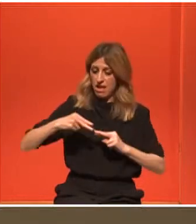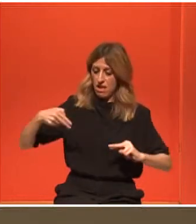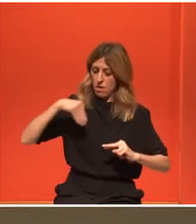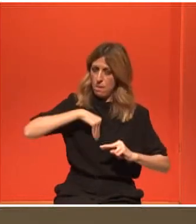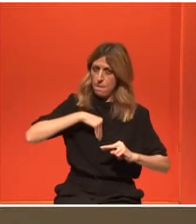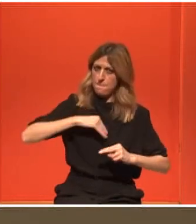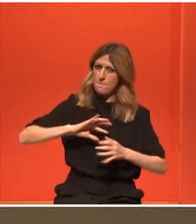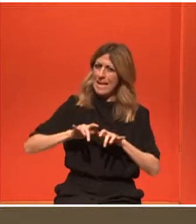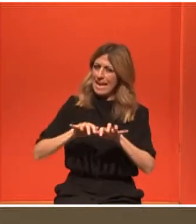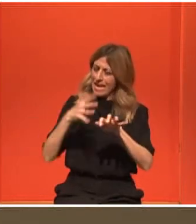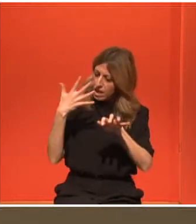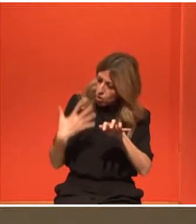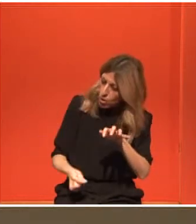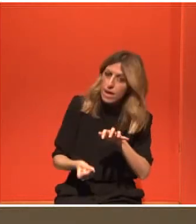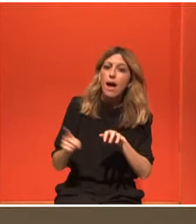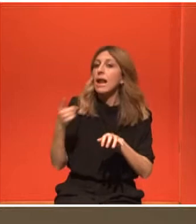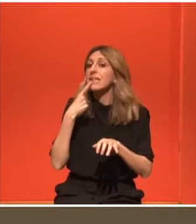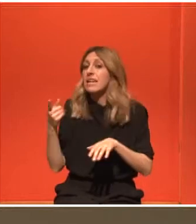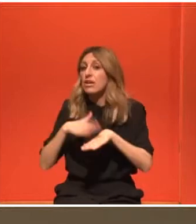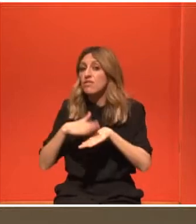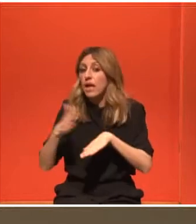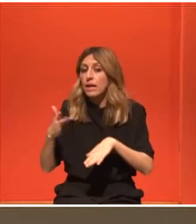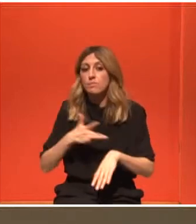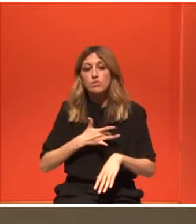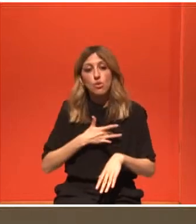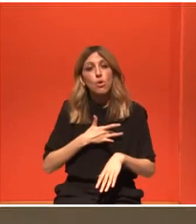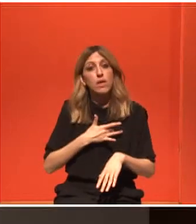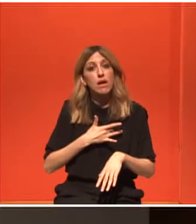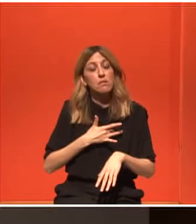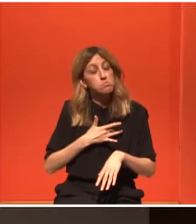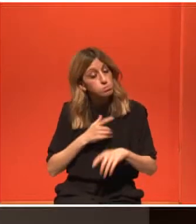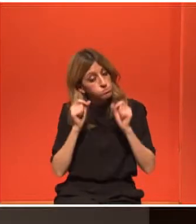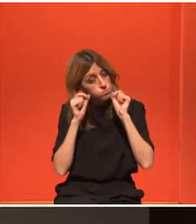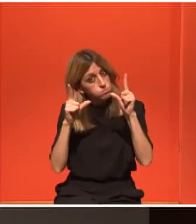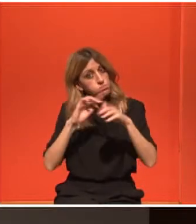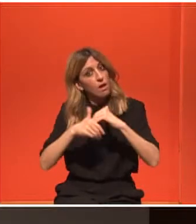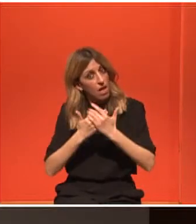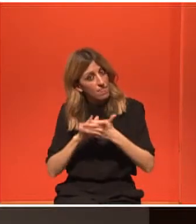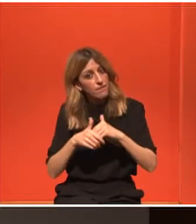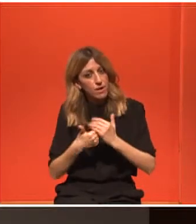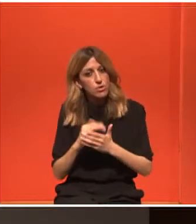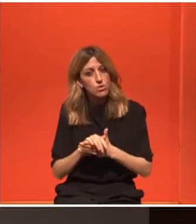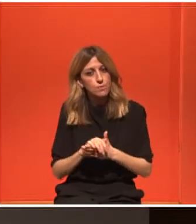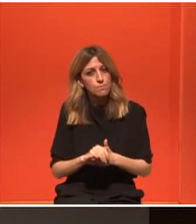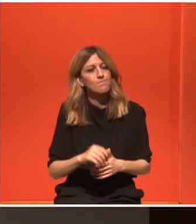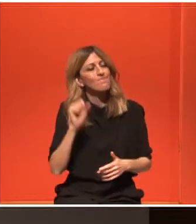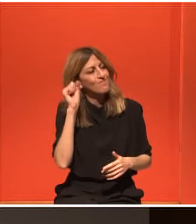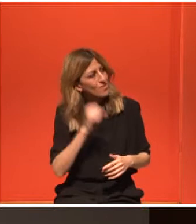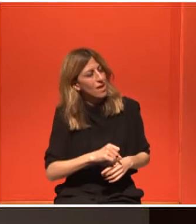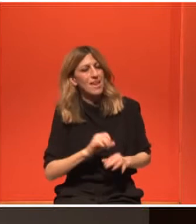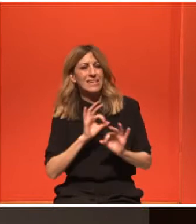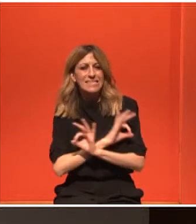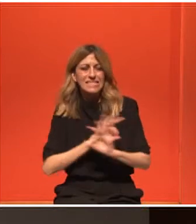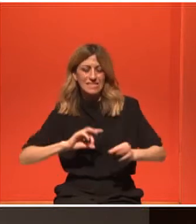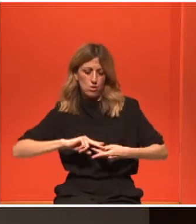εν πολύ στην ψυχολογία. Ναι, θεωρώ ότι νομίζω ότι υπάρχει επιβάρυνση, αλλά